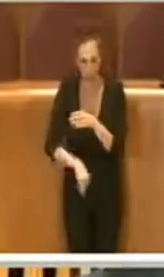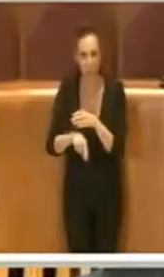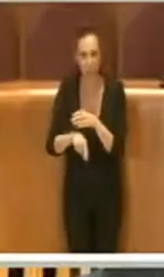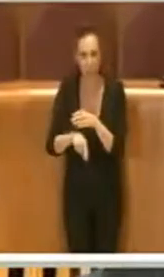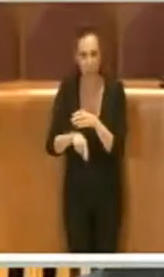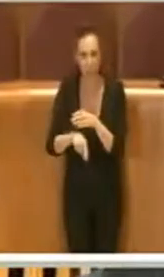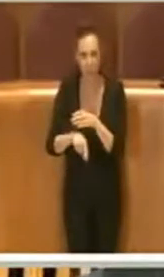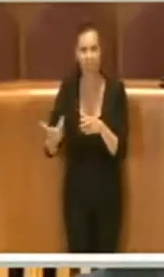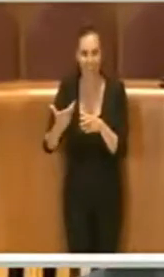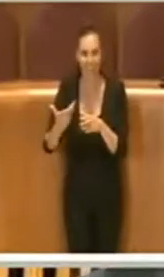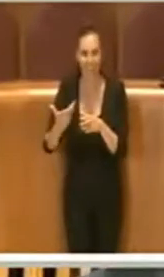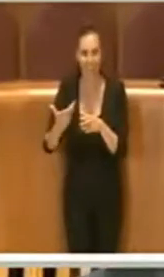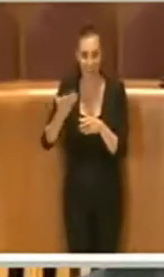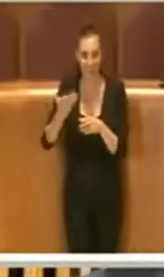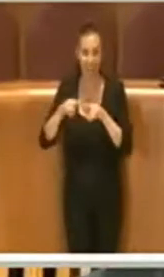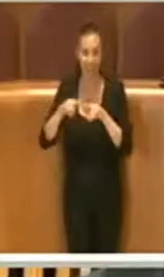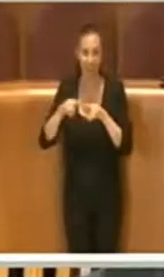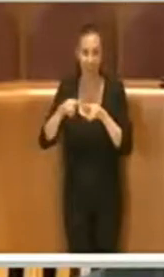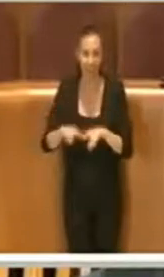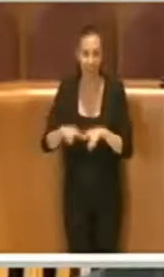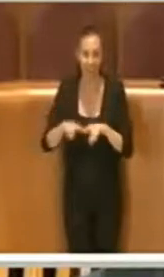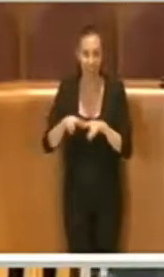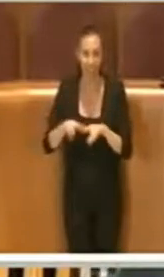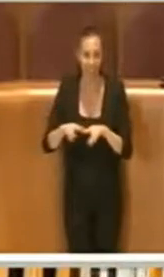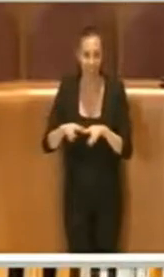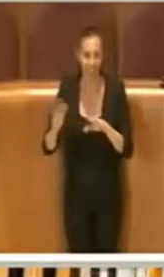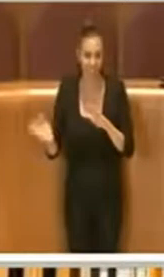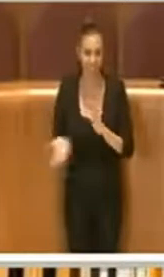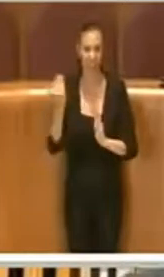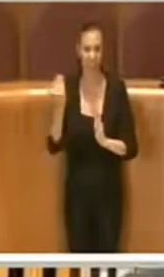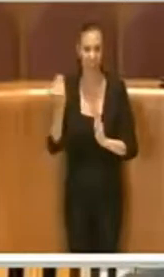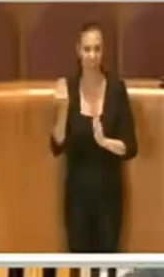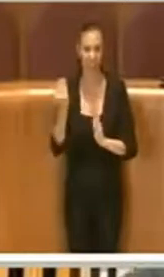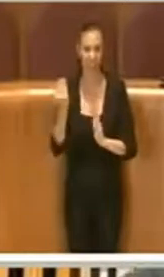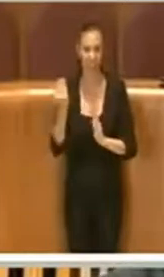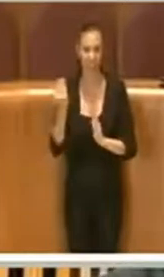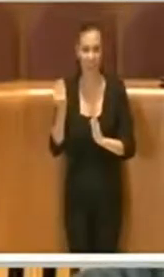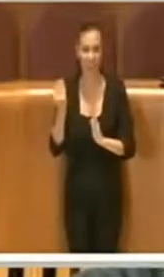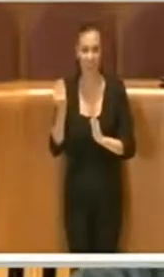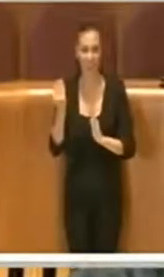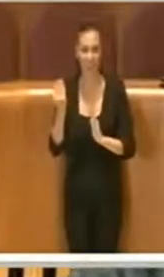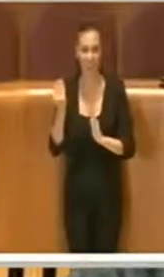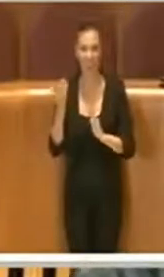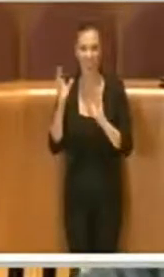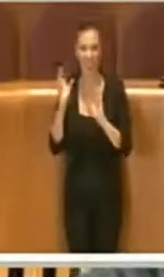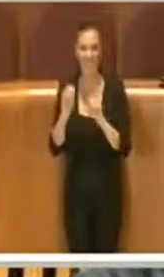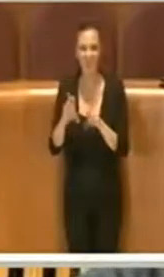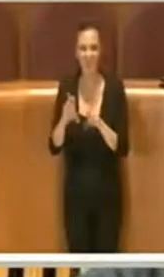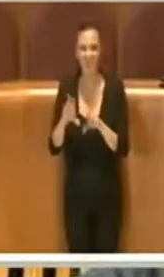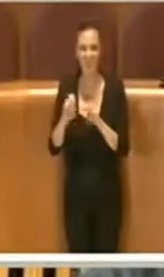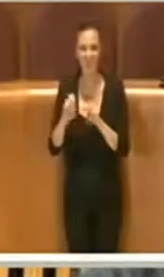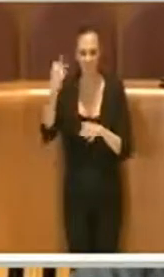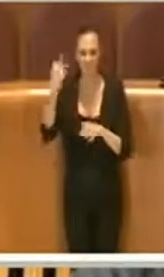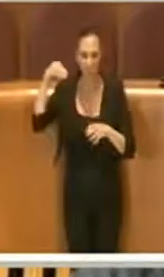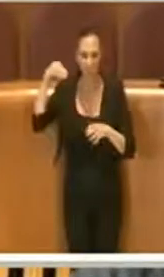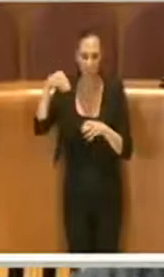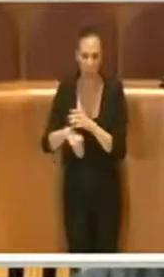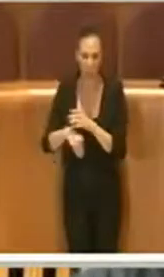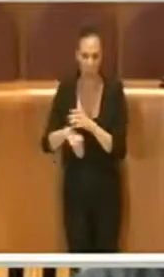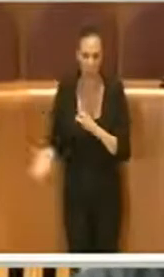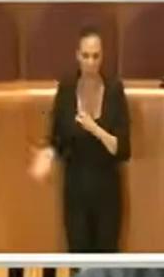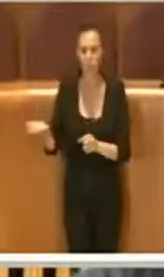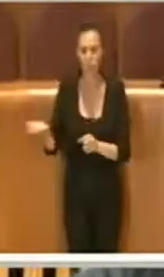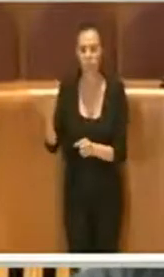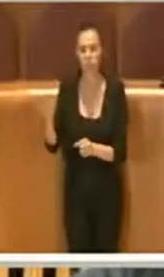che era rimasta dopo aver tolto la spazzatura che si era lì